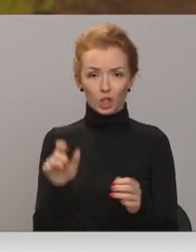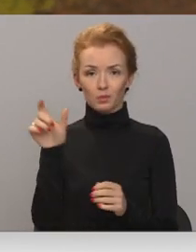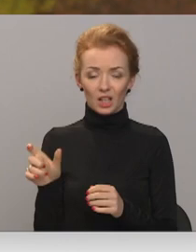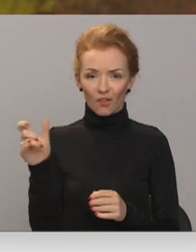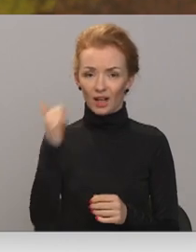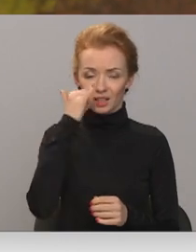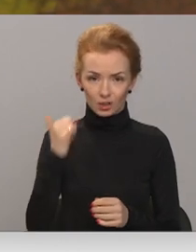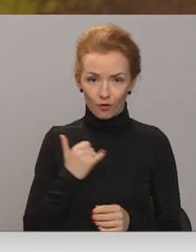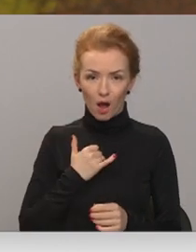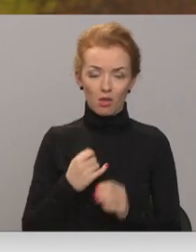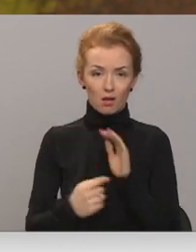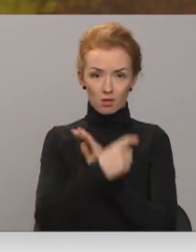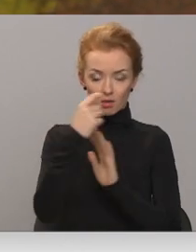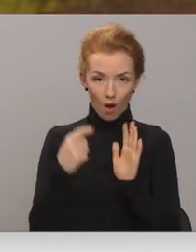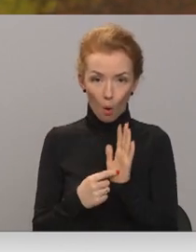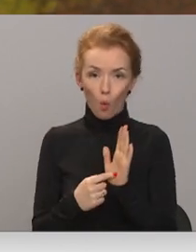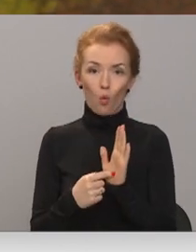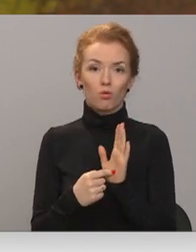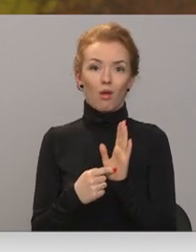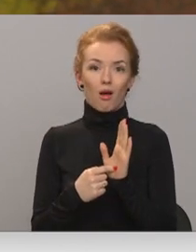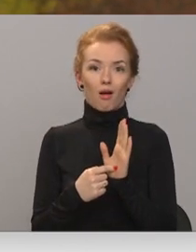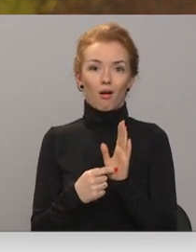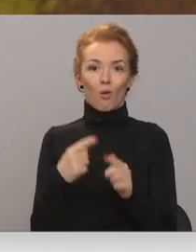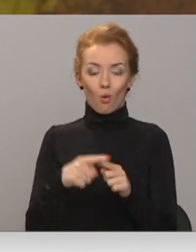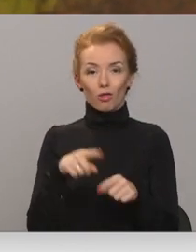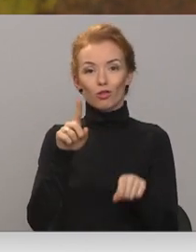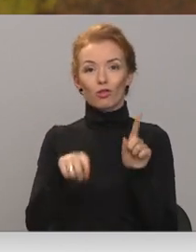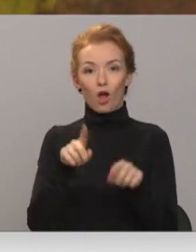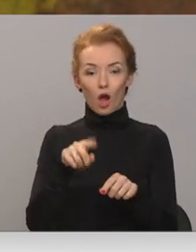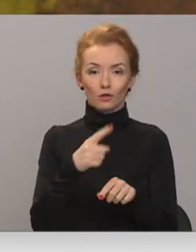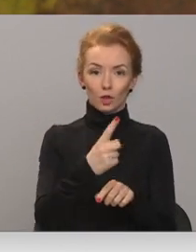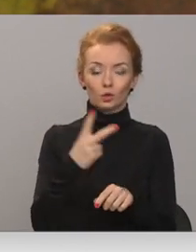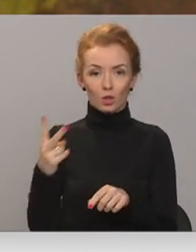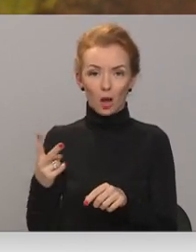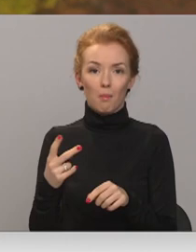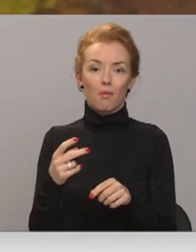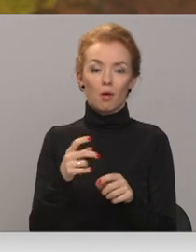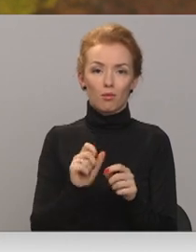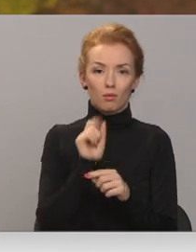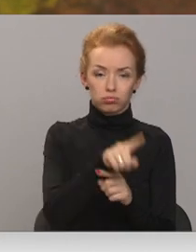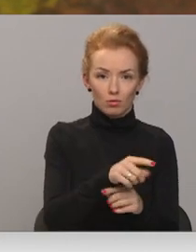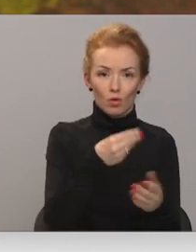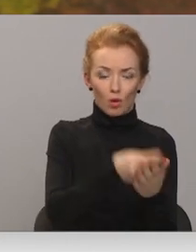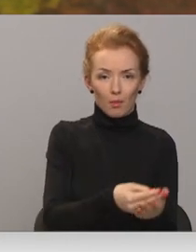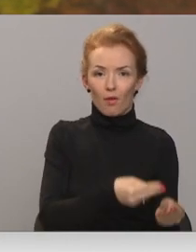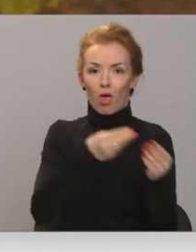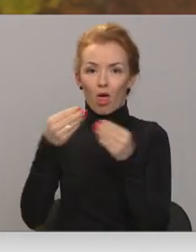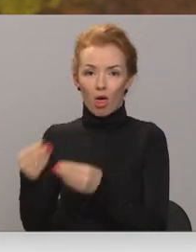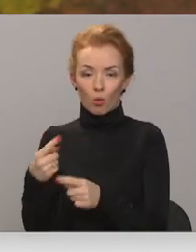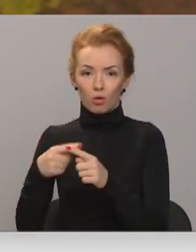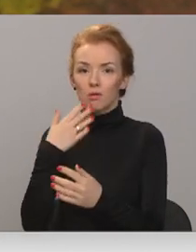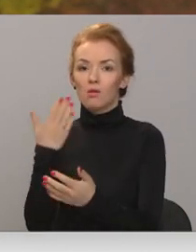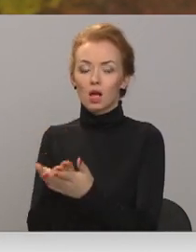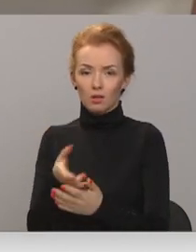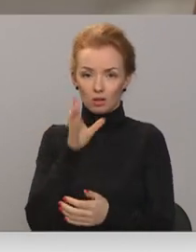prasa. Un viens otram piegādā un iesaka dzert.